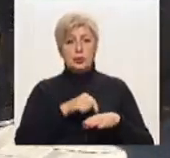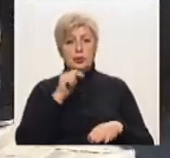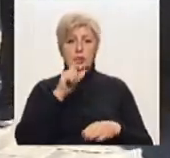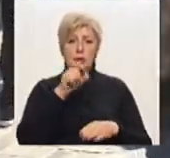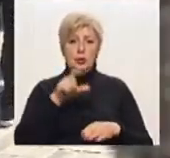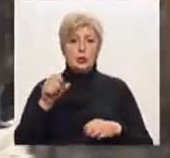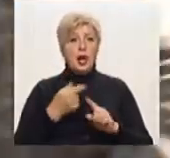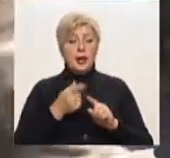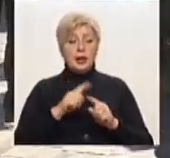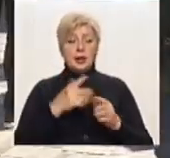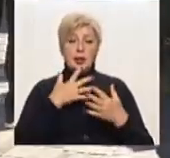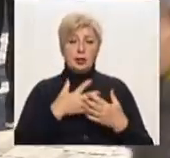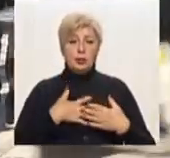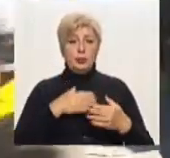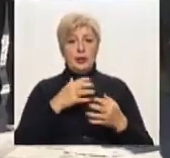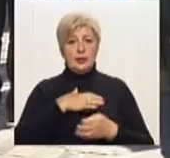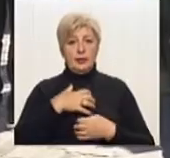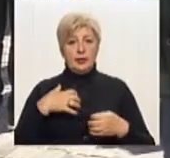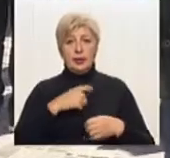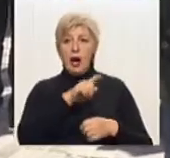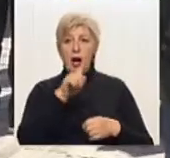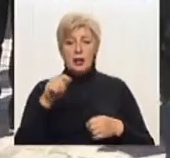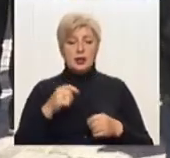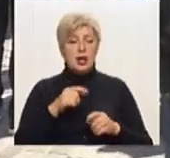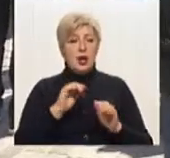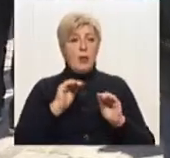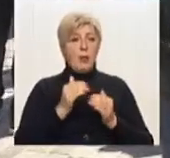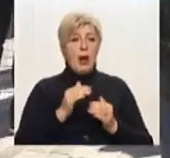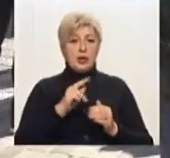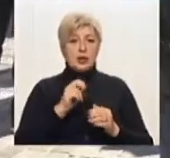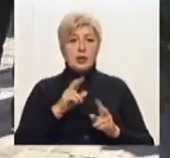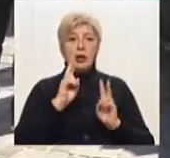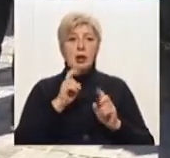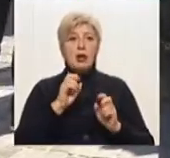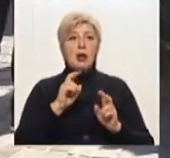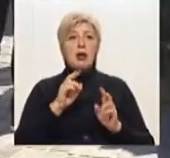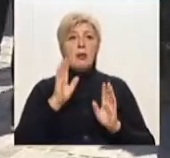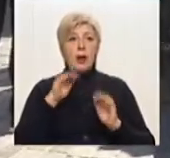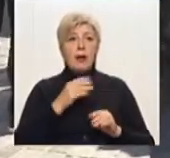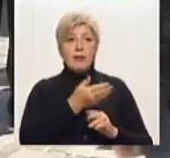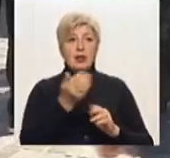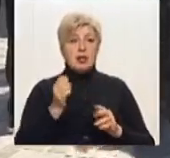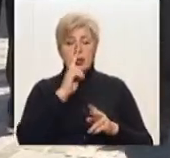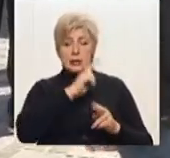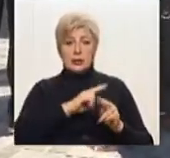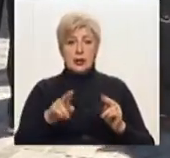які люблять тварин. А тих нелюдів меншість. І хай їх не буде зовсім, зникнуть з нашої землі. І будуть тільки ті, які